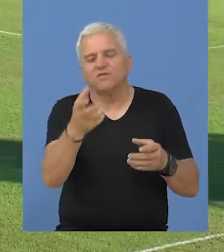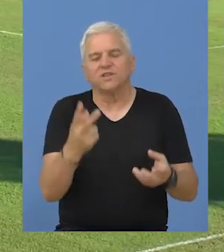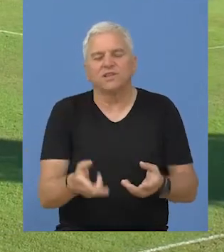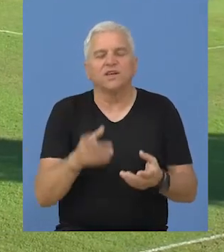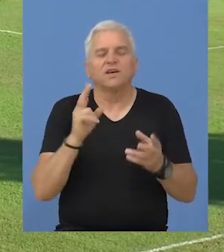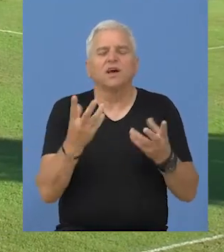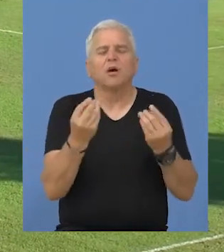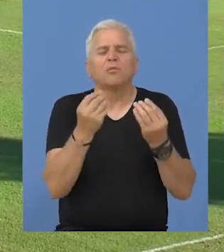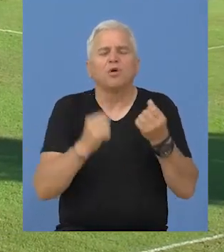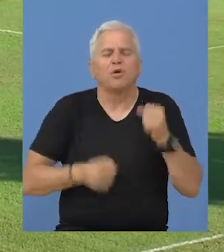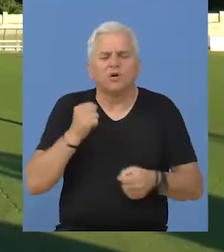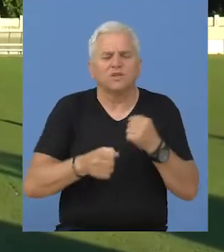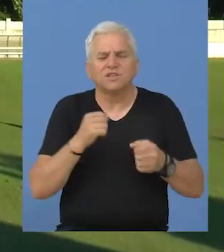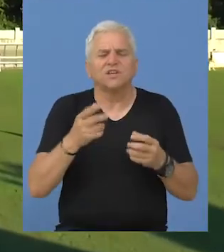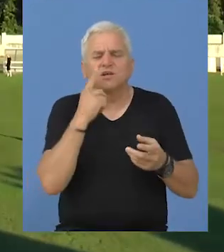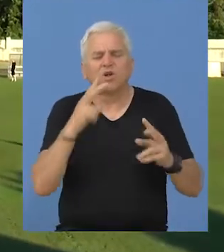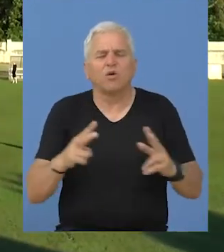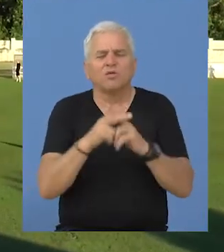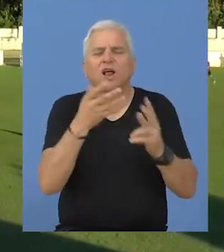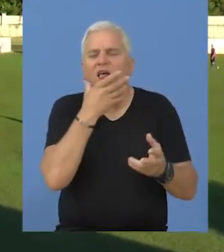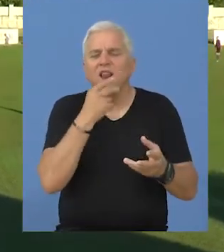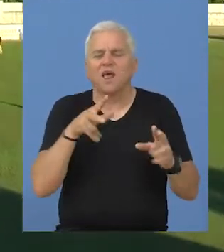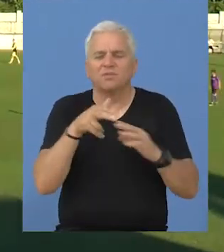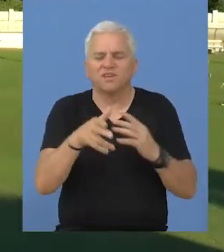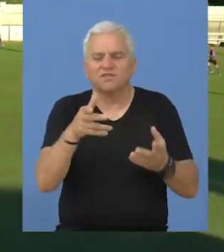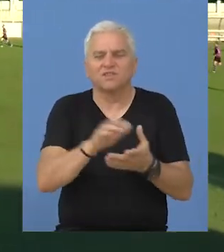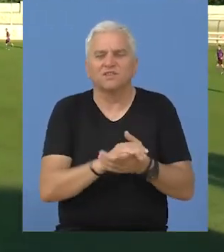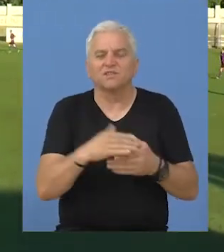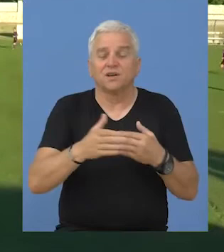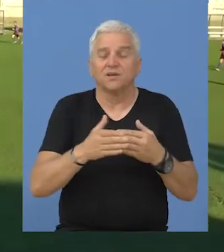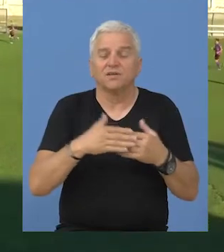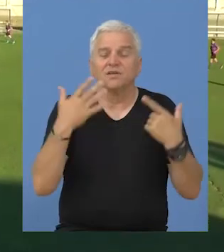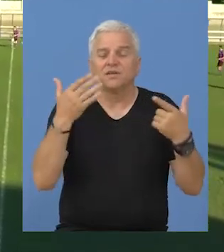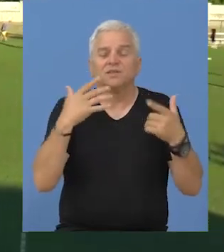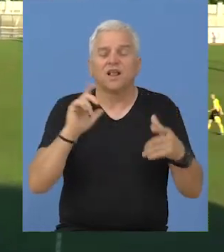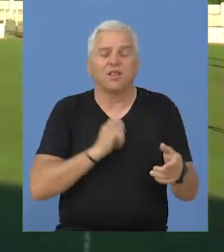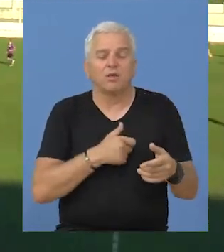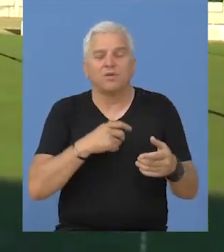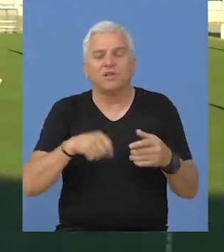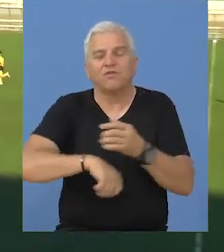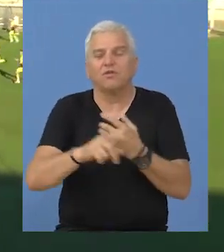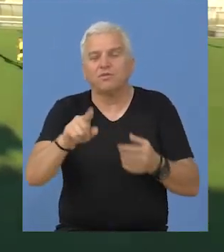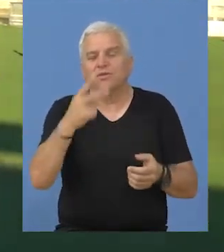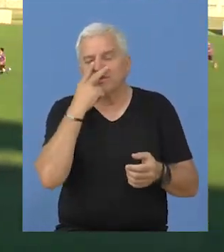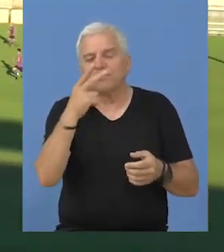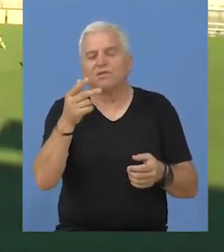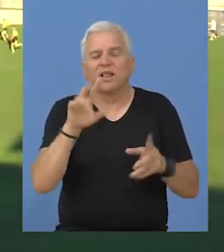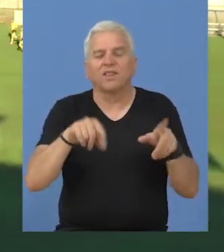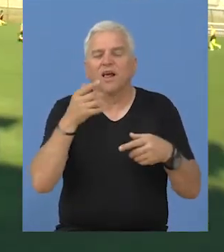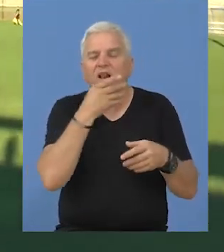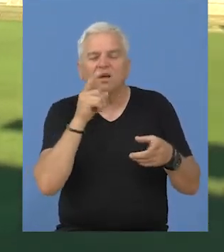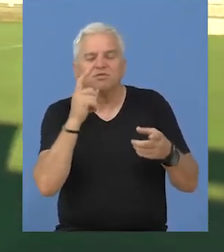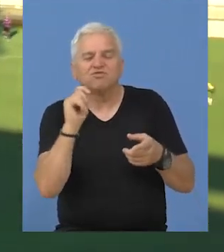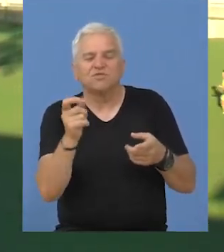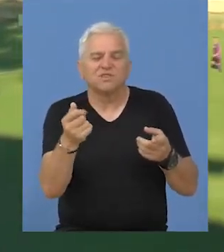veliko da se vidi, mnogo trčanja i duela, ali veoma malo lepih završnica. Blizu 70 ljubitelja futbala videlo je